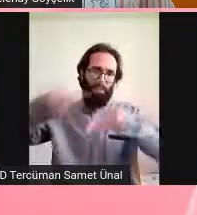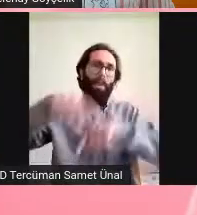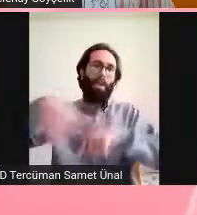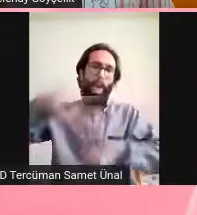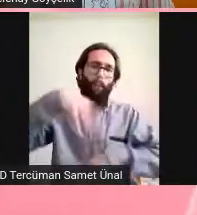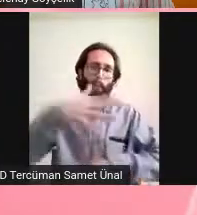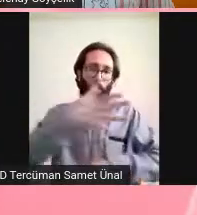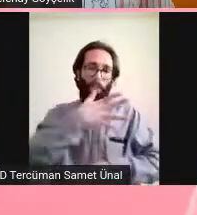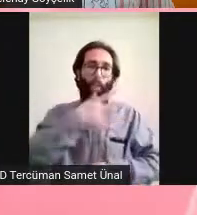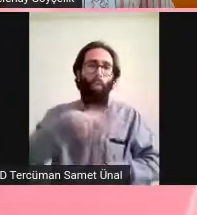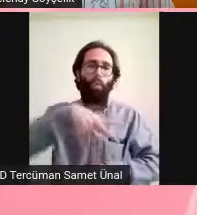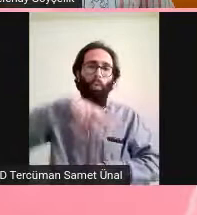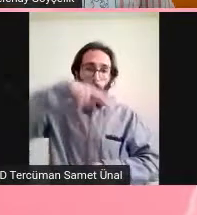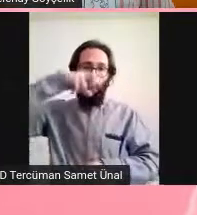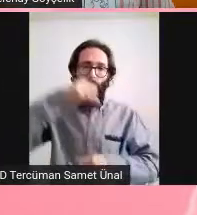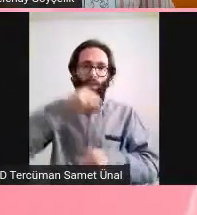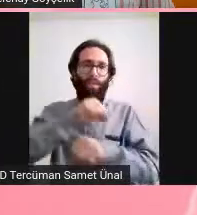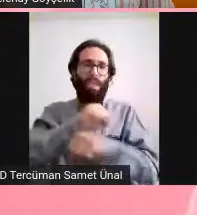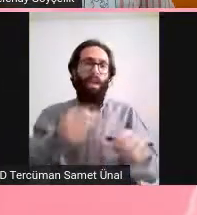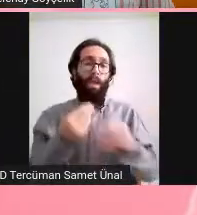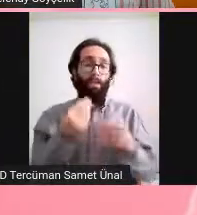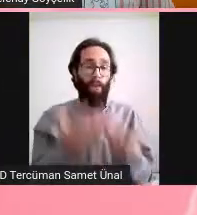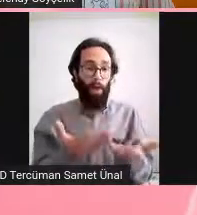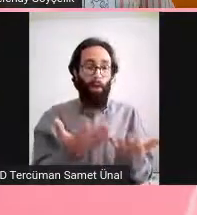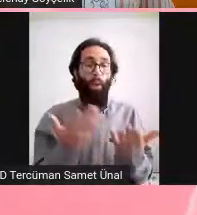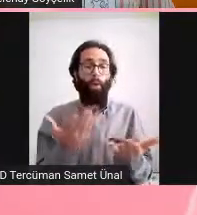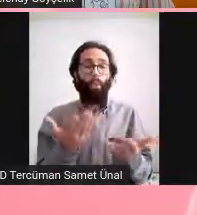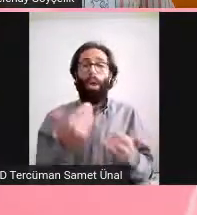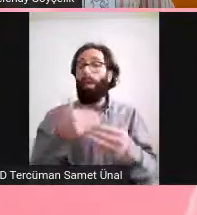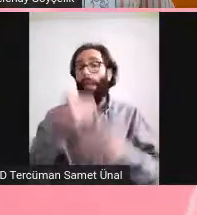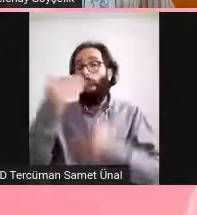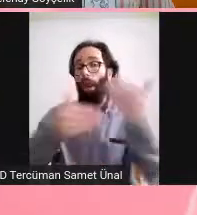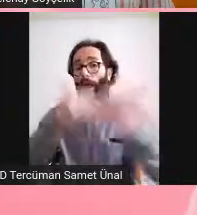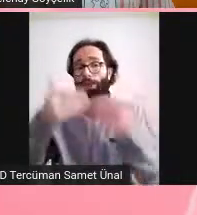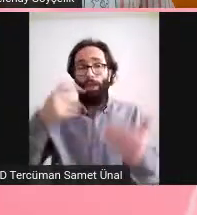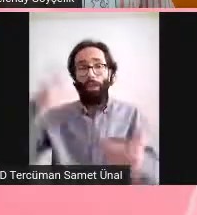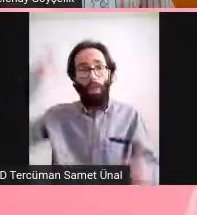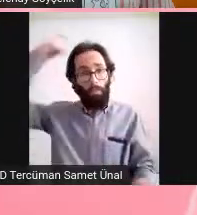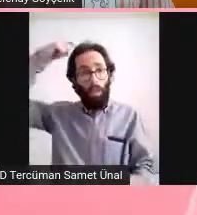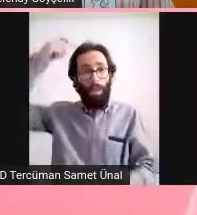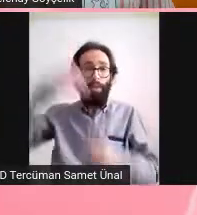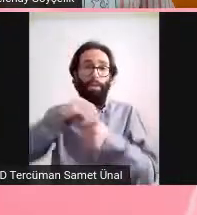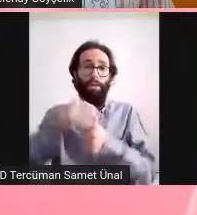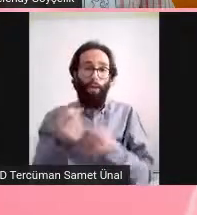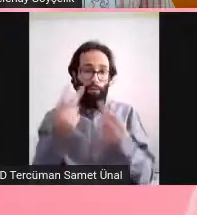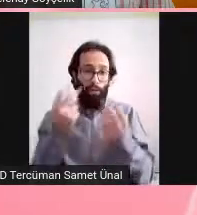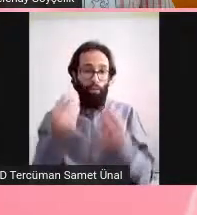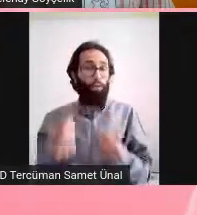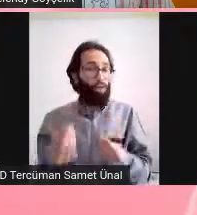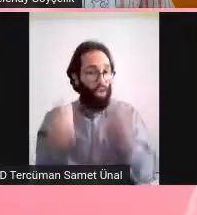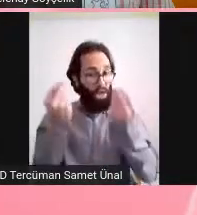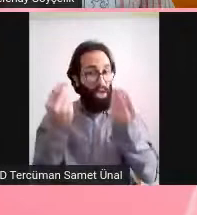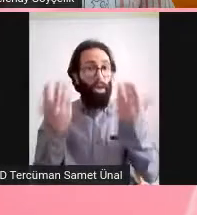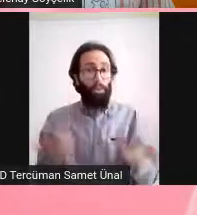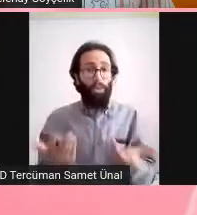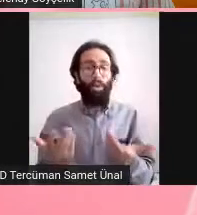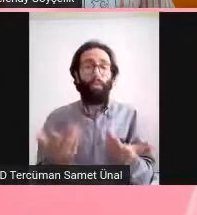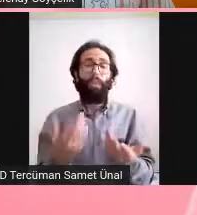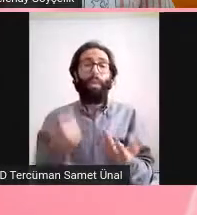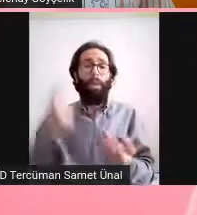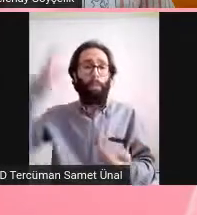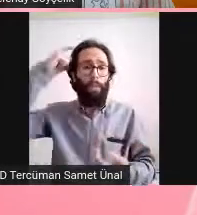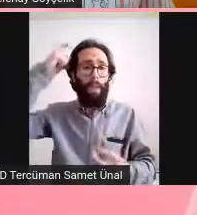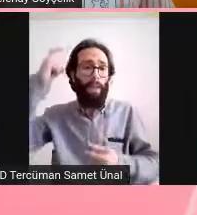Beyne virüsün geçmesini engelleyebilir miyiz? Mesela demans ve alzheimer gibi hastalıkların sıklığı artar mı